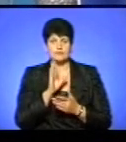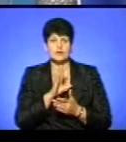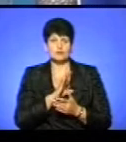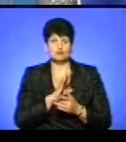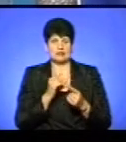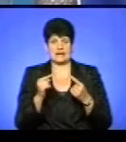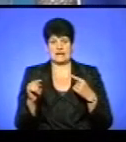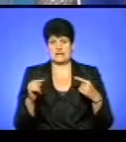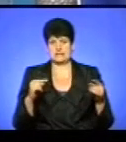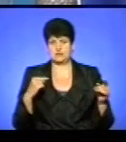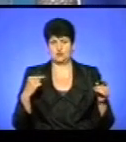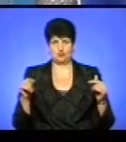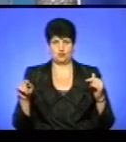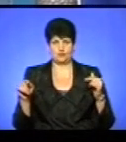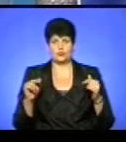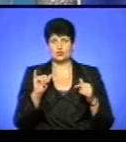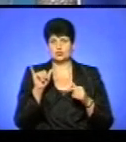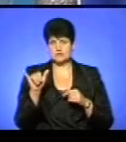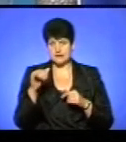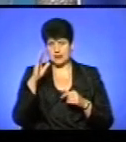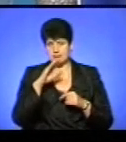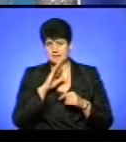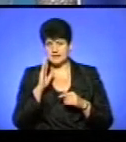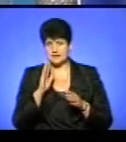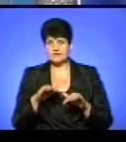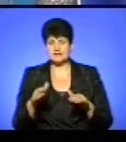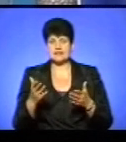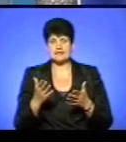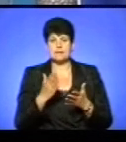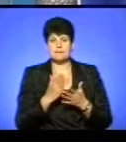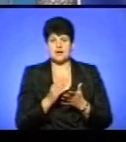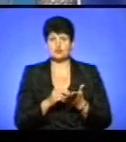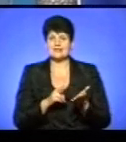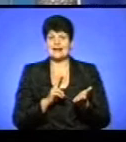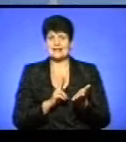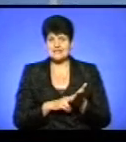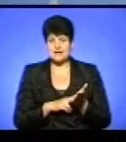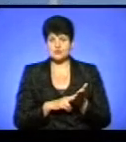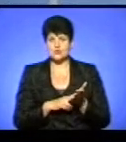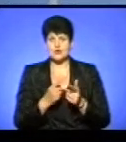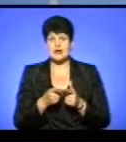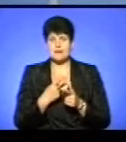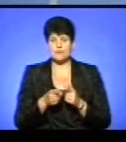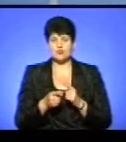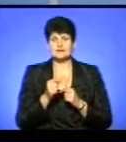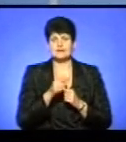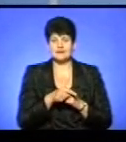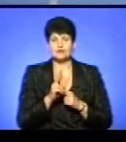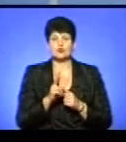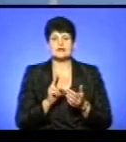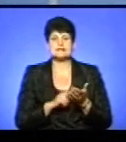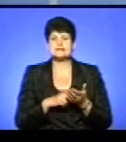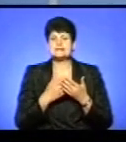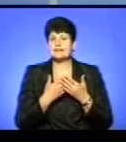різною в тих батьків, діти, яких мають реєстрацію або батьки, і тих, які реєстрації не